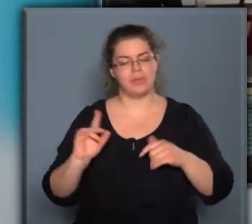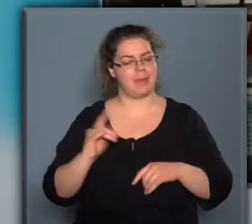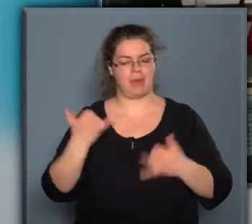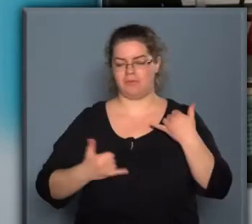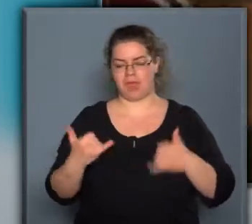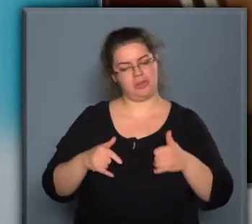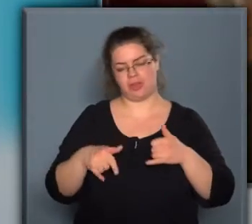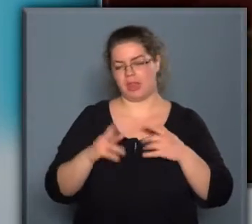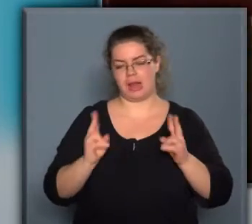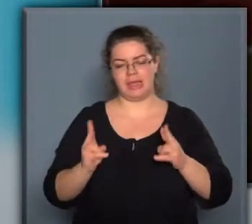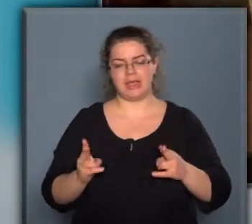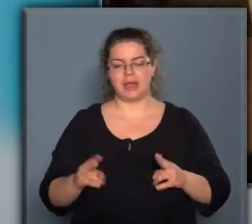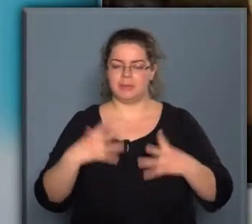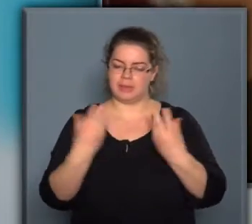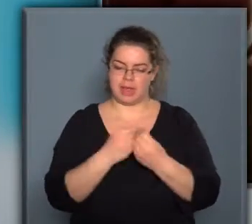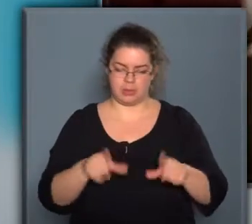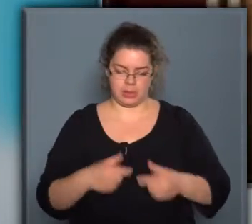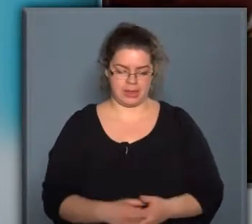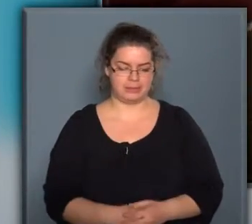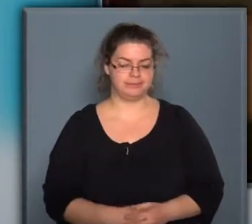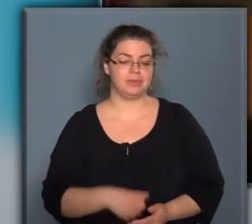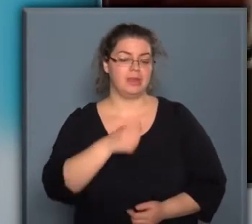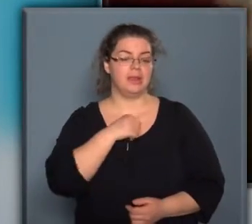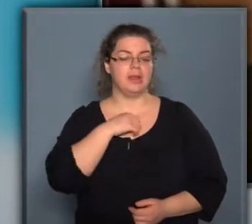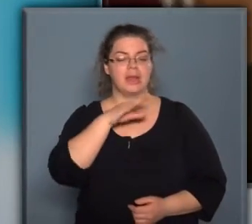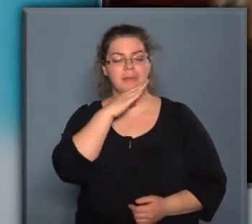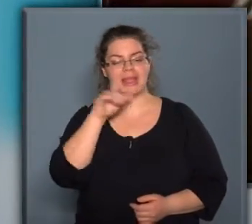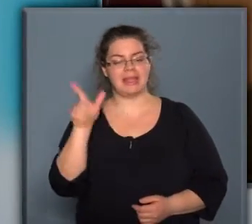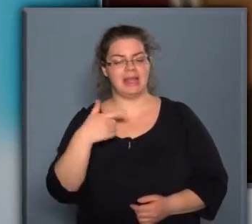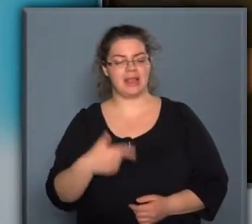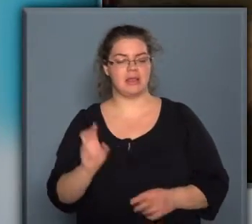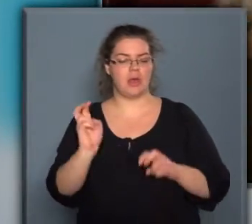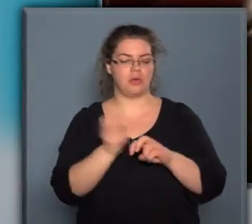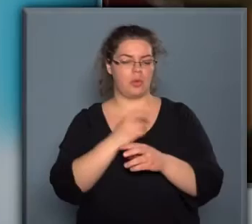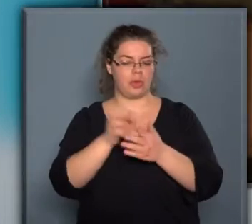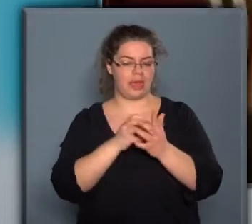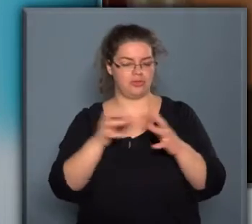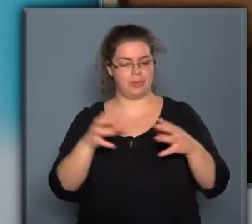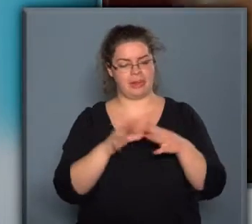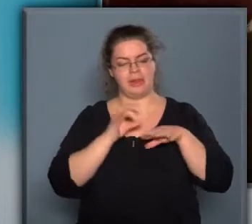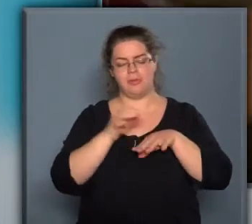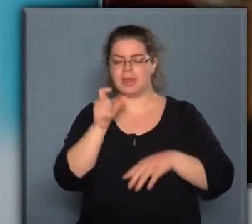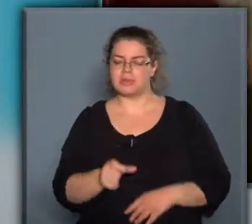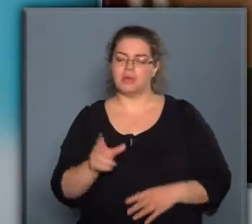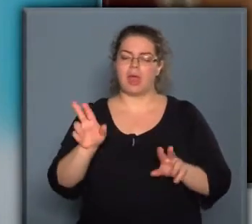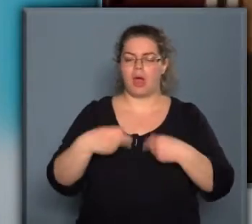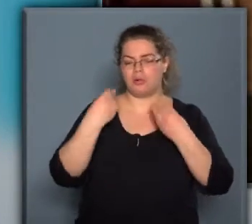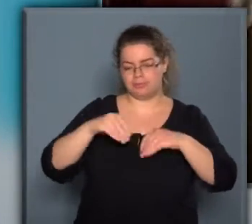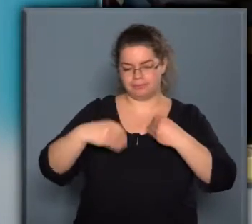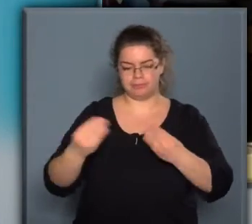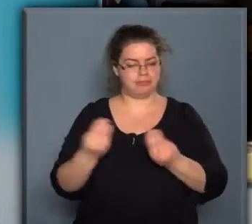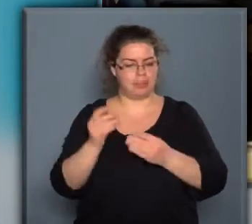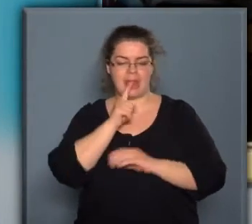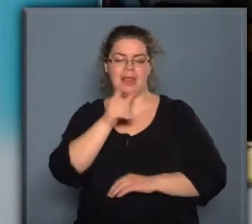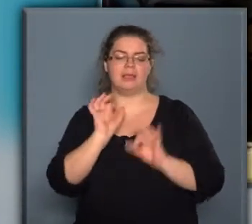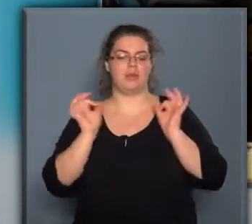a verseny ebben a lényeg, hanem az együttlét. Garamszegi László, a Kőker csapatának vezetője arról beszélt, hogy szerinte mitől